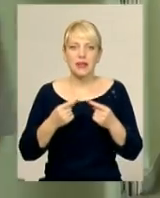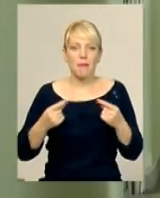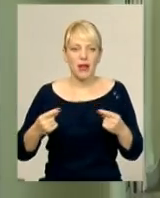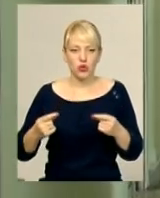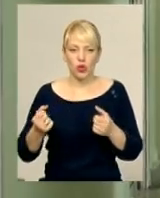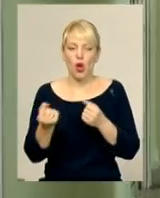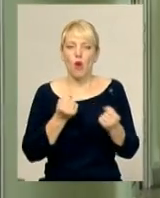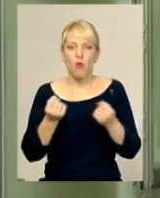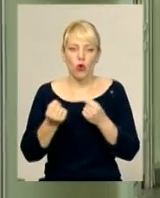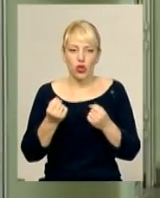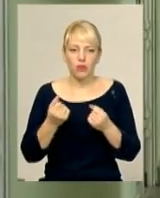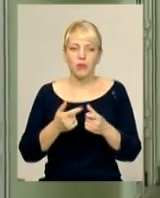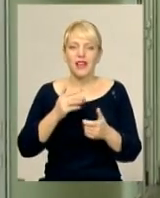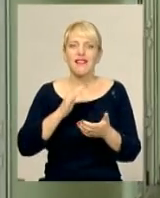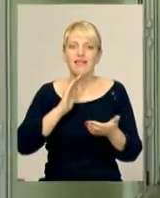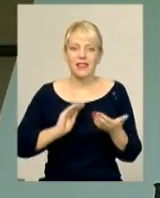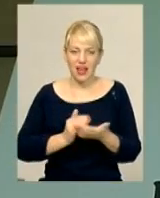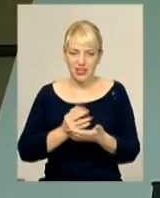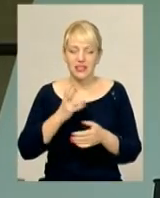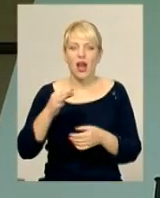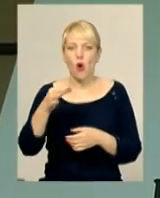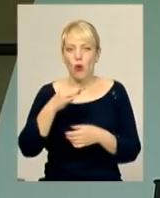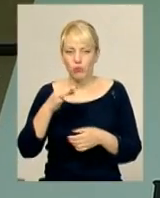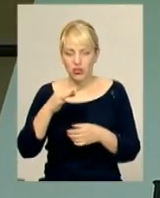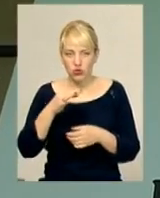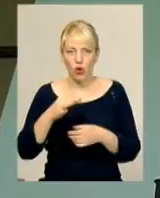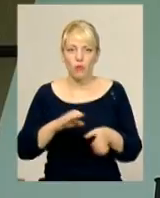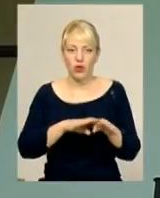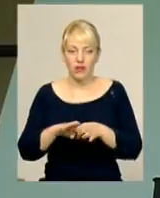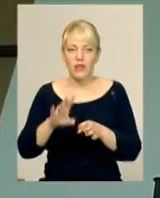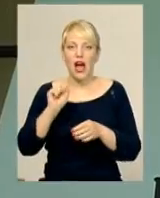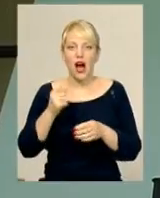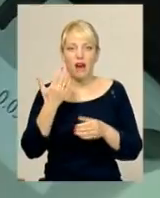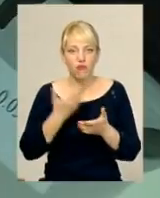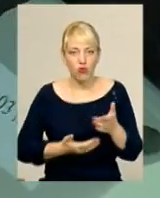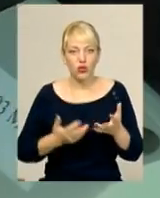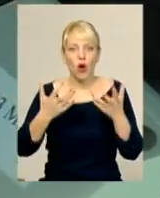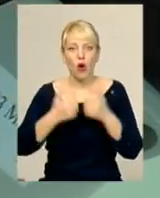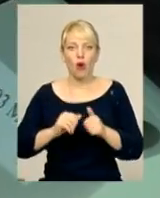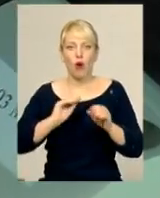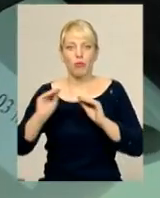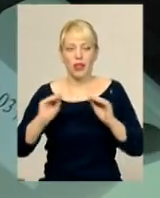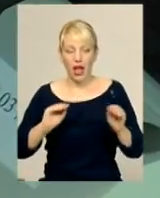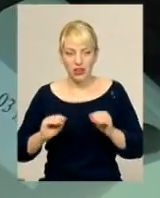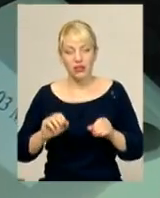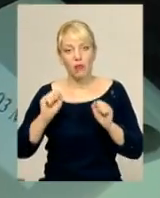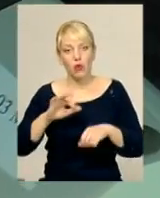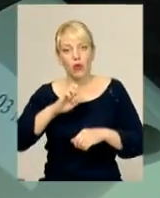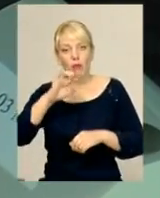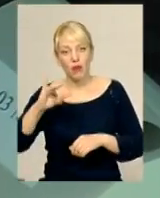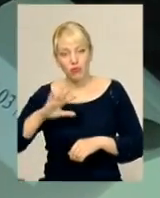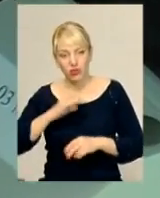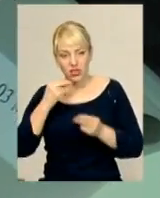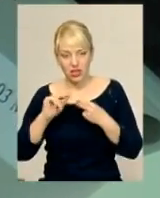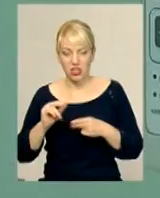якісніші, навіть на обласному рівні. А от медобладнання для виявлення недуги, принаймні, в обласному профільному закладі могло би бути кращим.